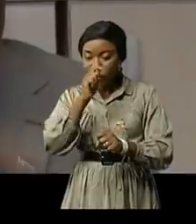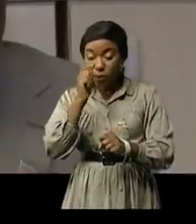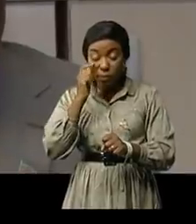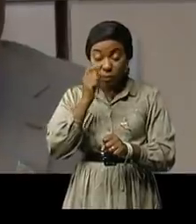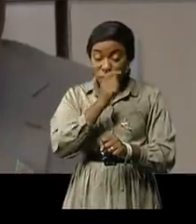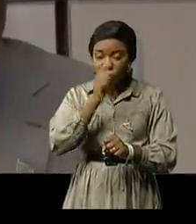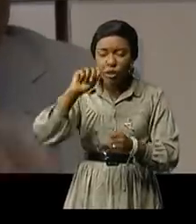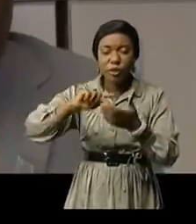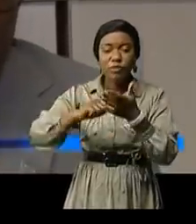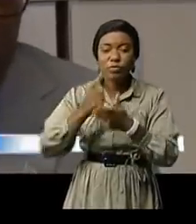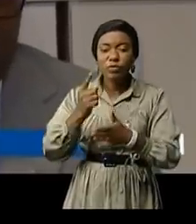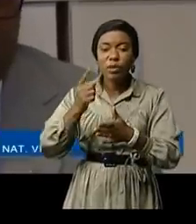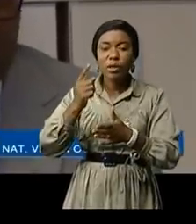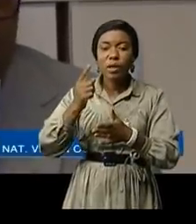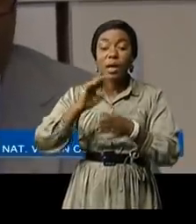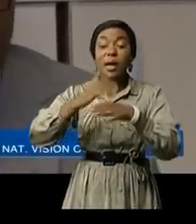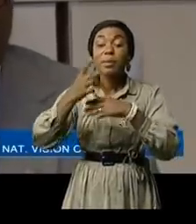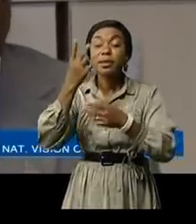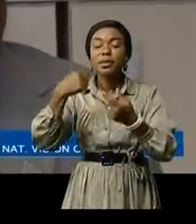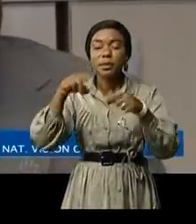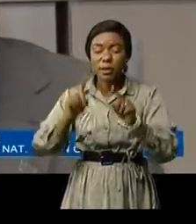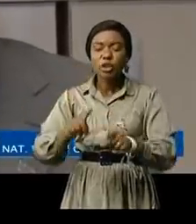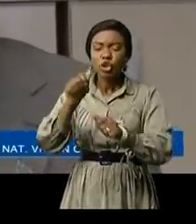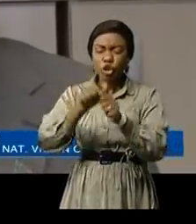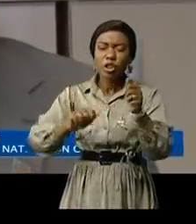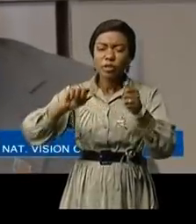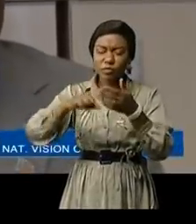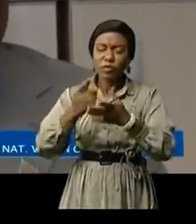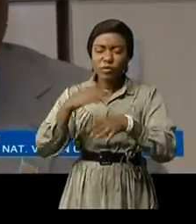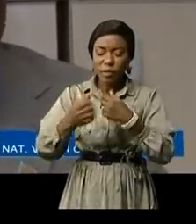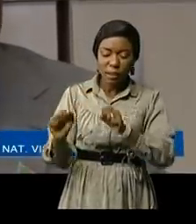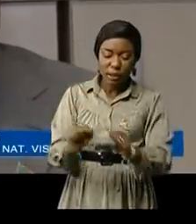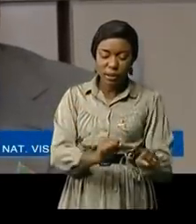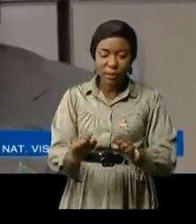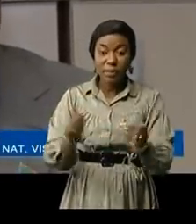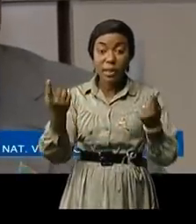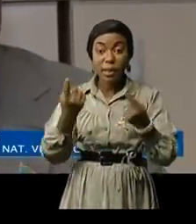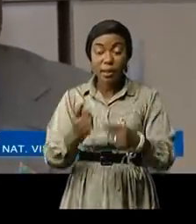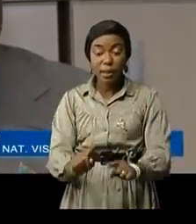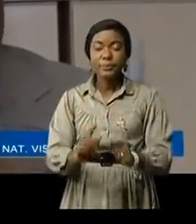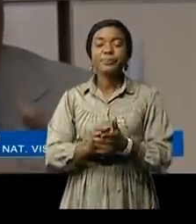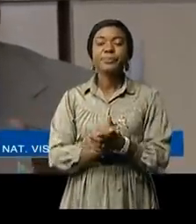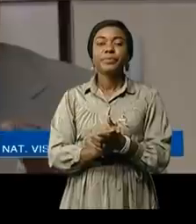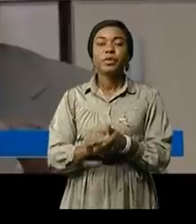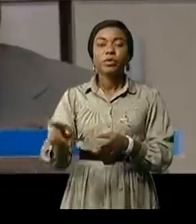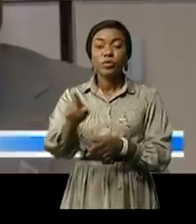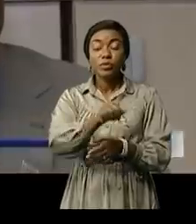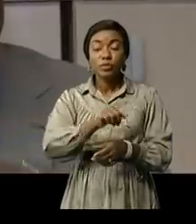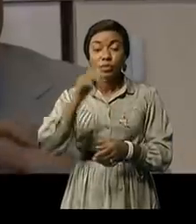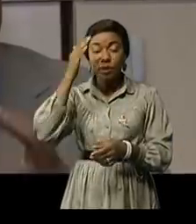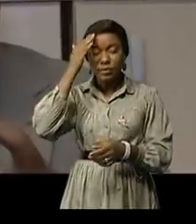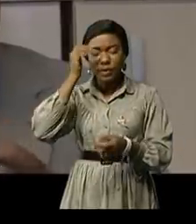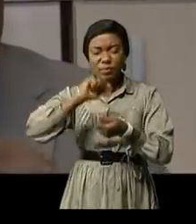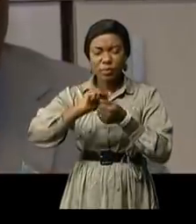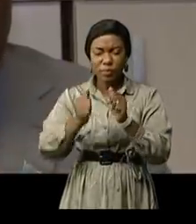une fois tous les deux ans. Mais lorsque vous avez déjà de